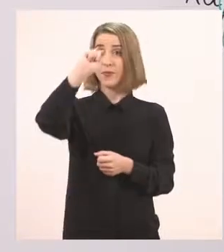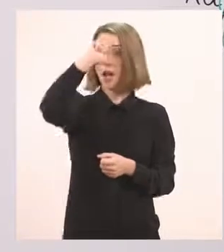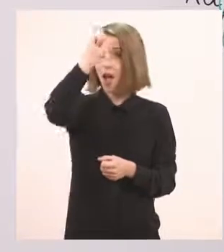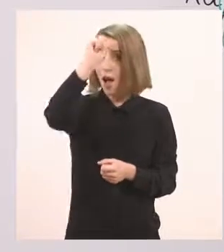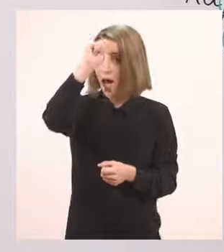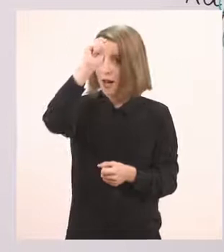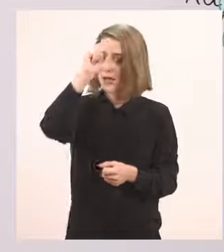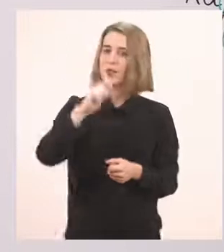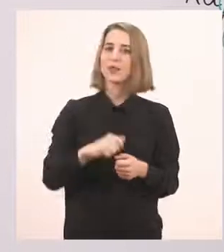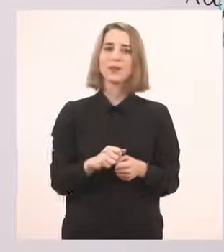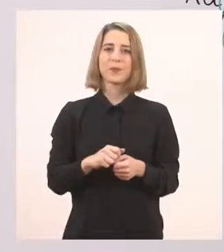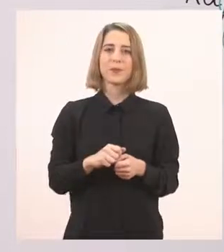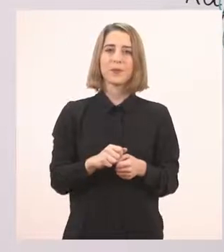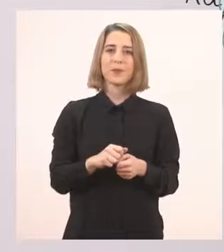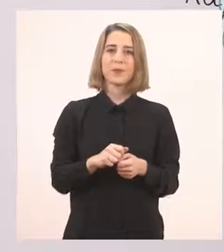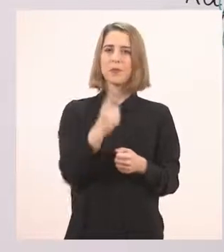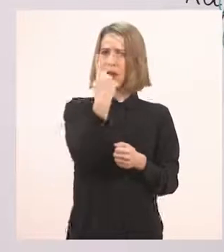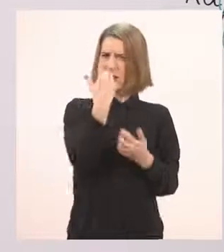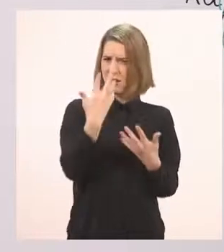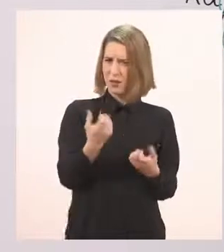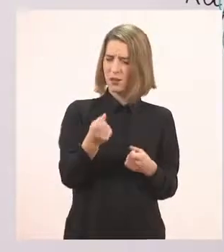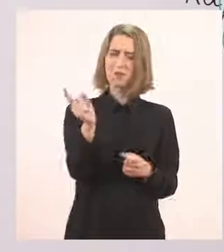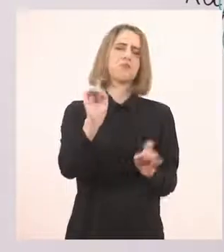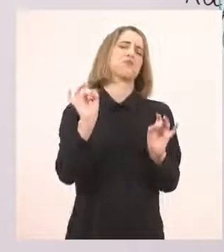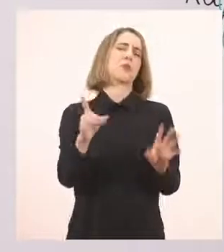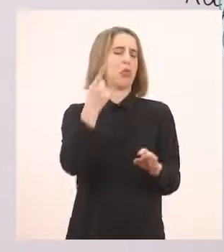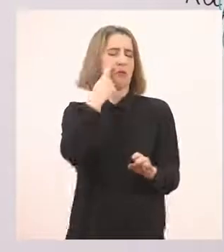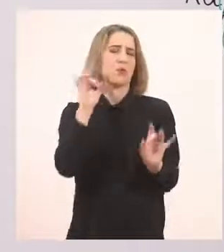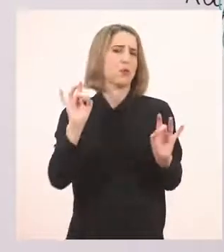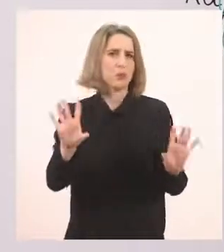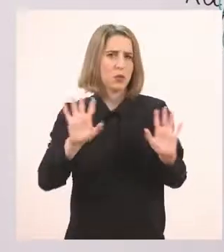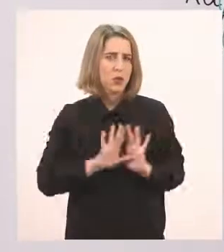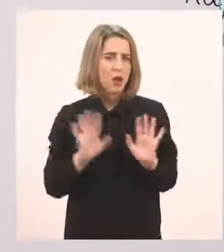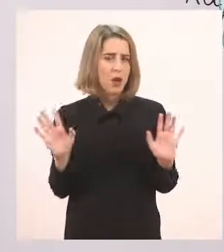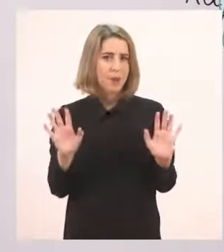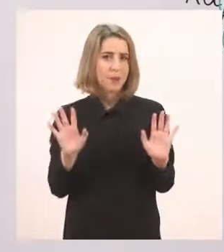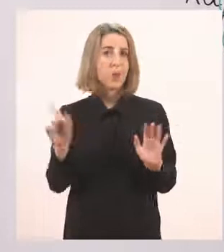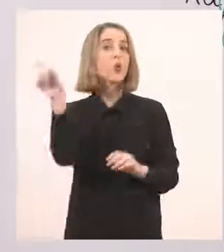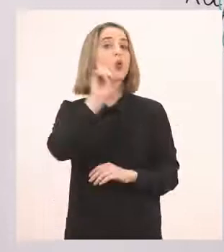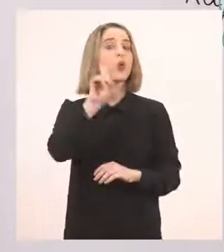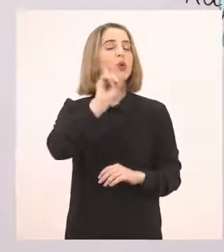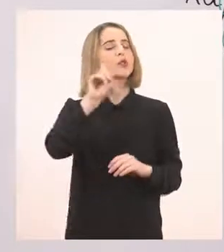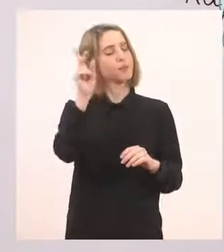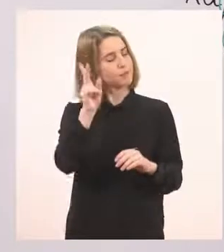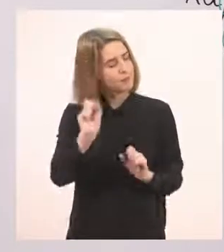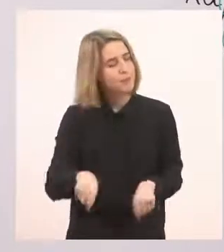Άρη. Ένα. Δεν ακούω, ούτε βλέπω. Κορίτσι.